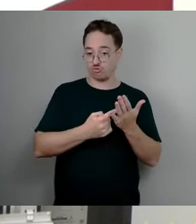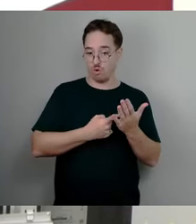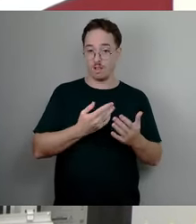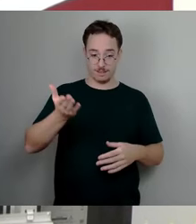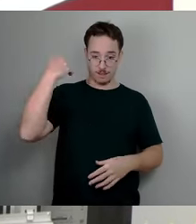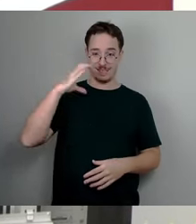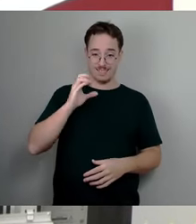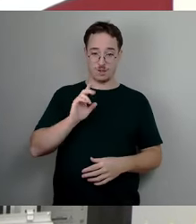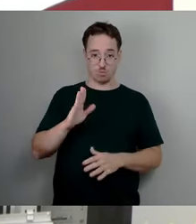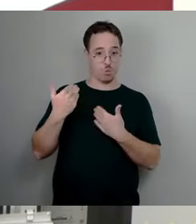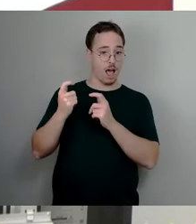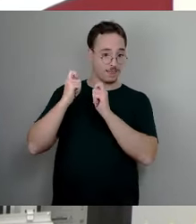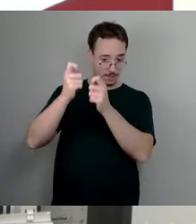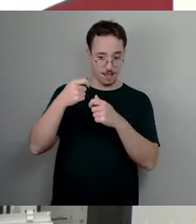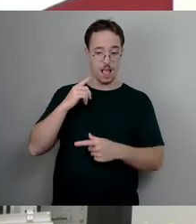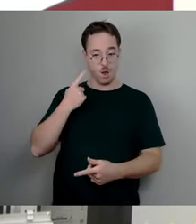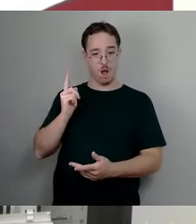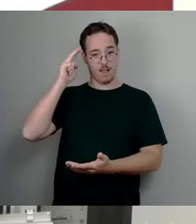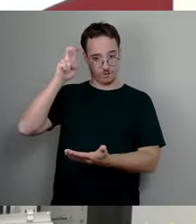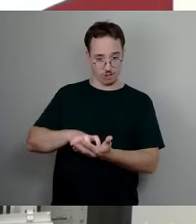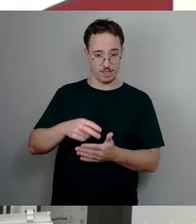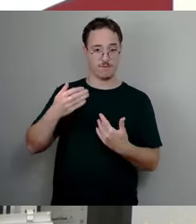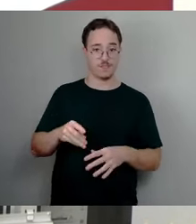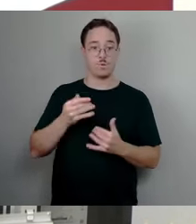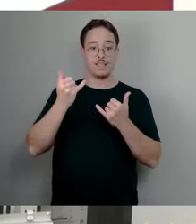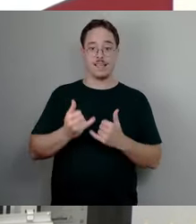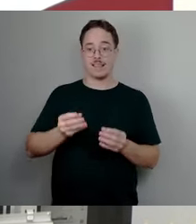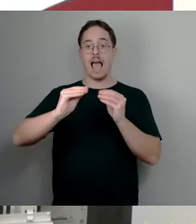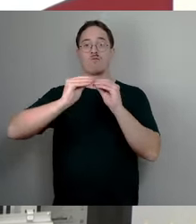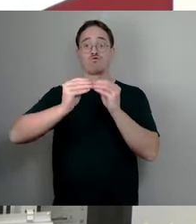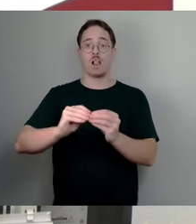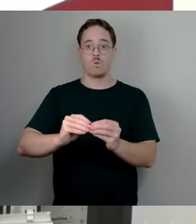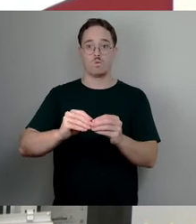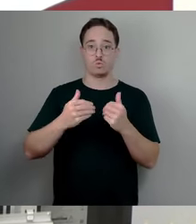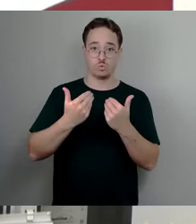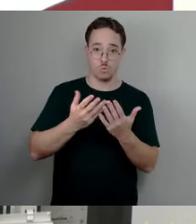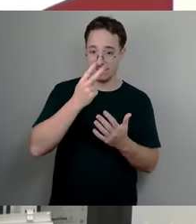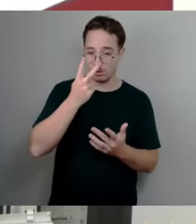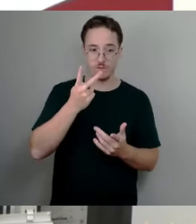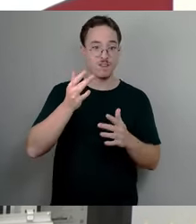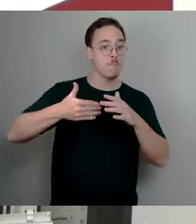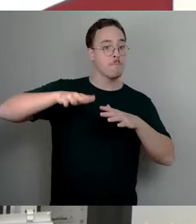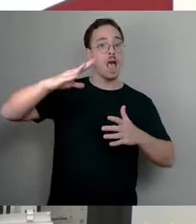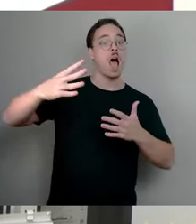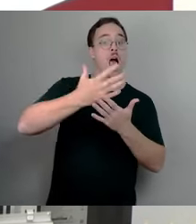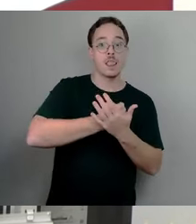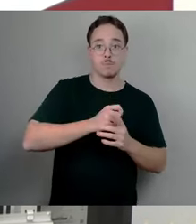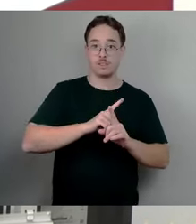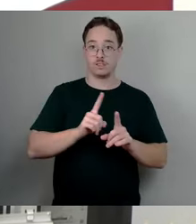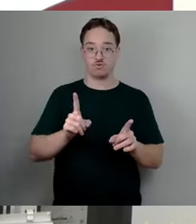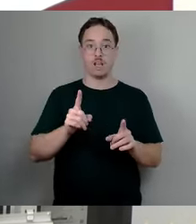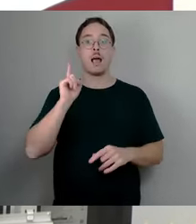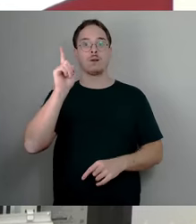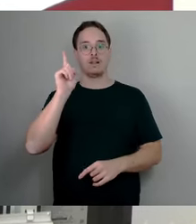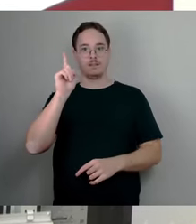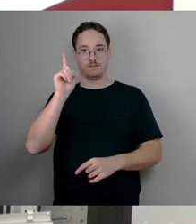beantragt, auch von mir mitbestimmt, wird jetzt so eingestellt, dass die Stadt nicht mehr einnimmt. Aber B, ich sage, wir müssen